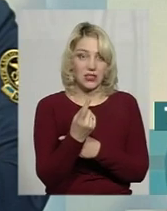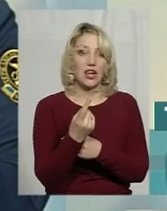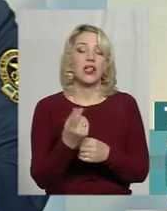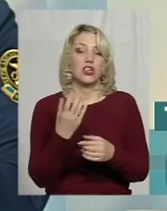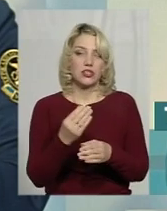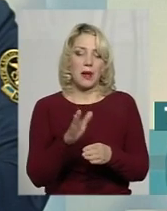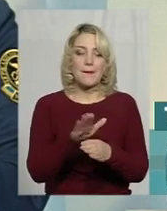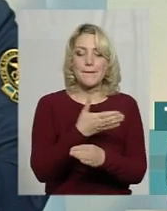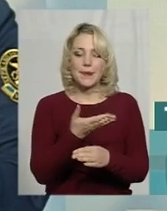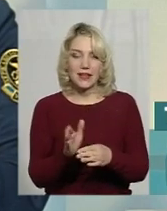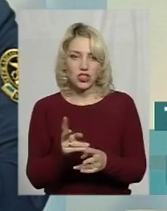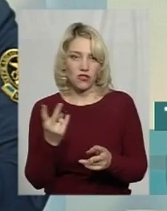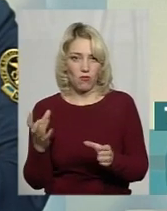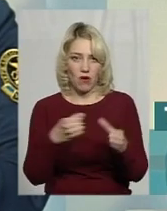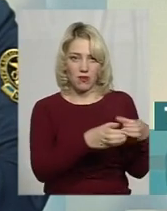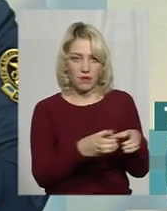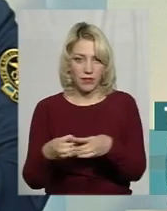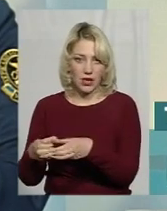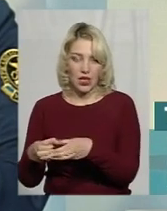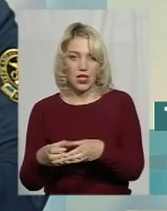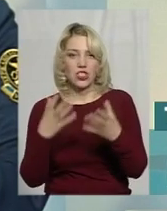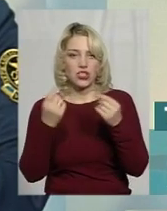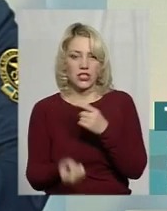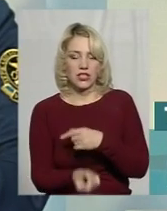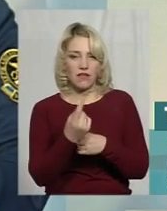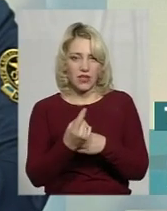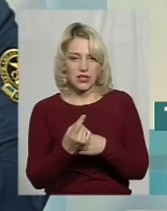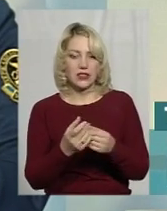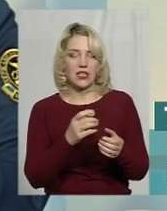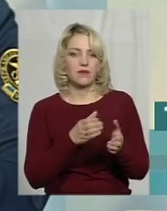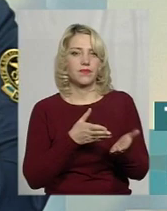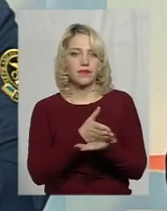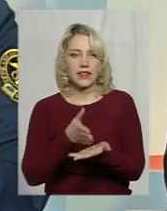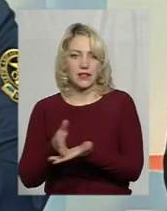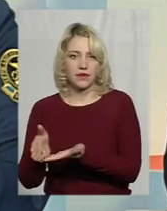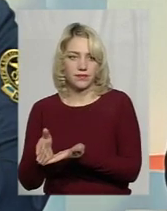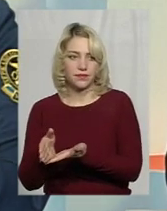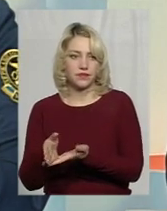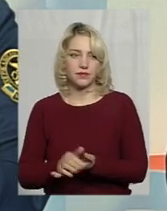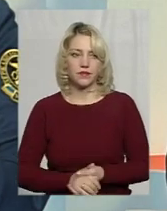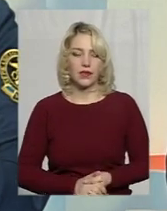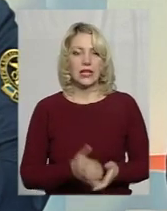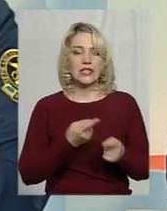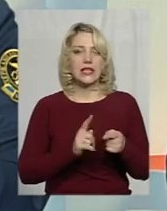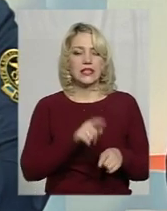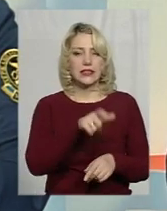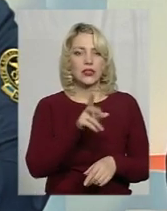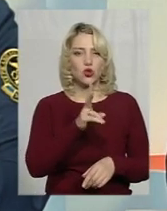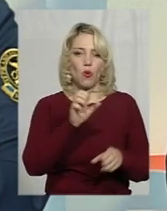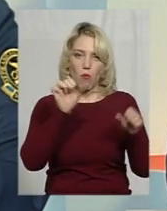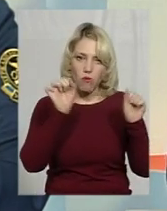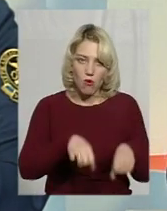власниками євроавтомобілів, розділяються їх ще на декілька категорій, на дві, фактично, візьмемо. Це ті, хто зможуть